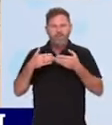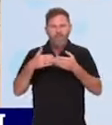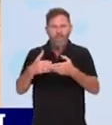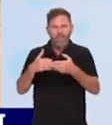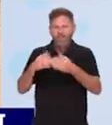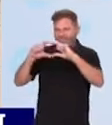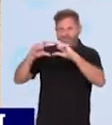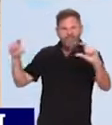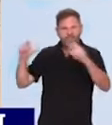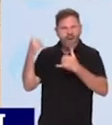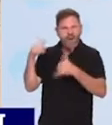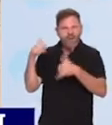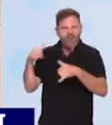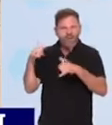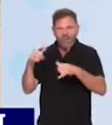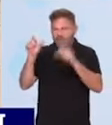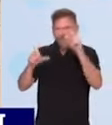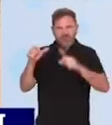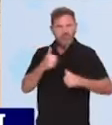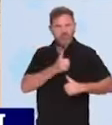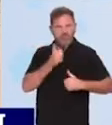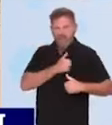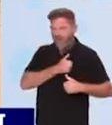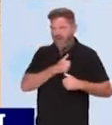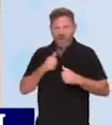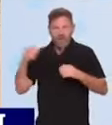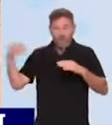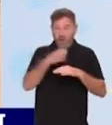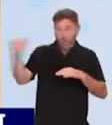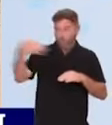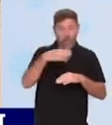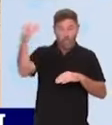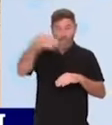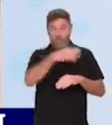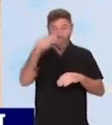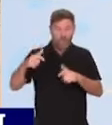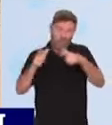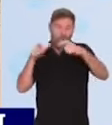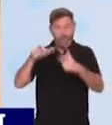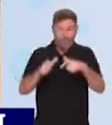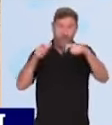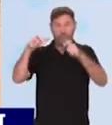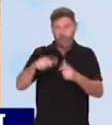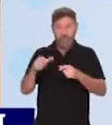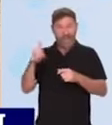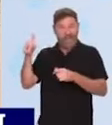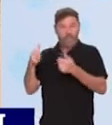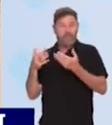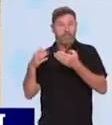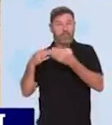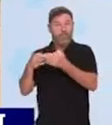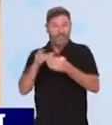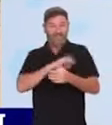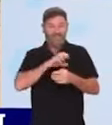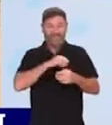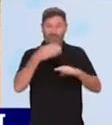Algérie » et des uniformes à bord, des zigzags. Le Zodiac algérien va tenter de renverser l'un des